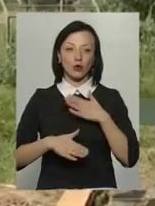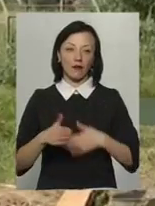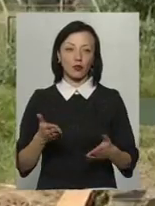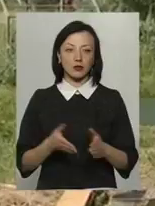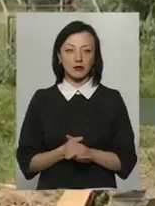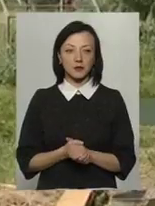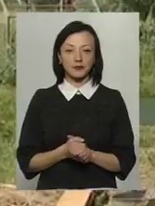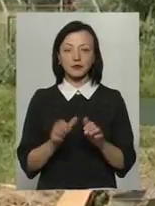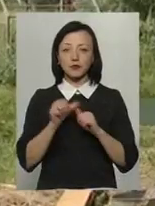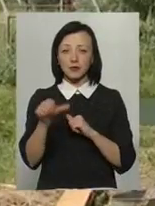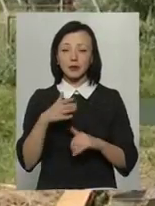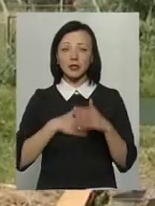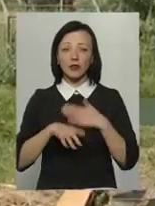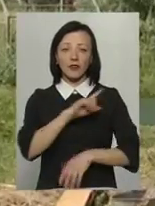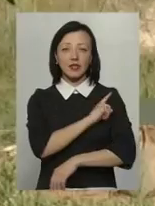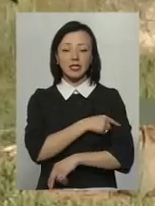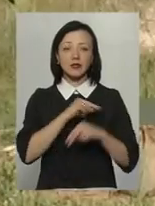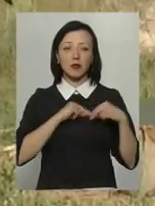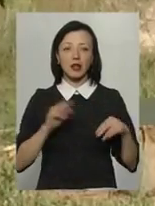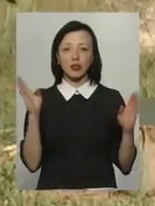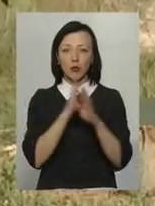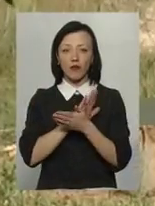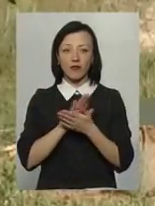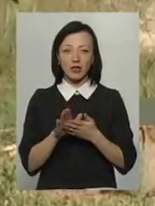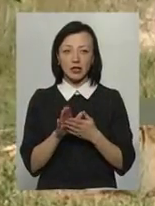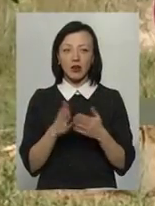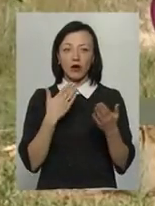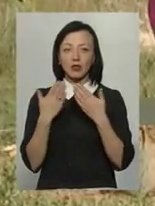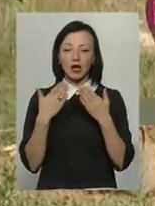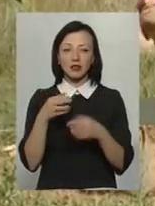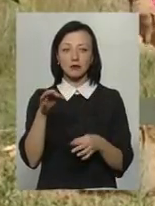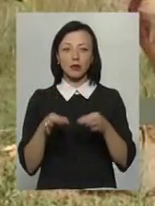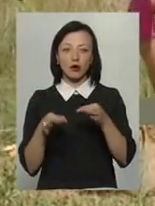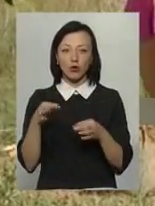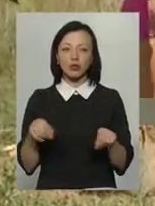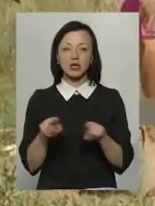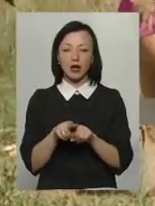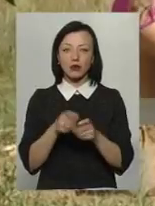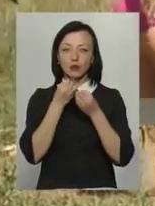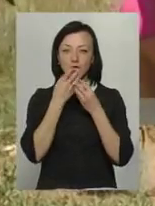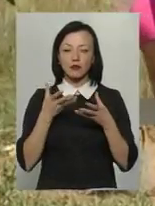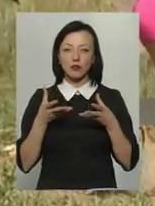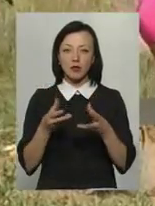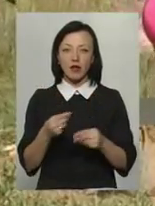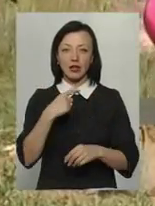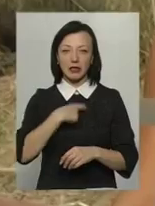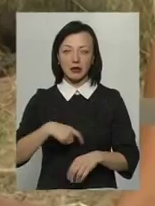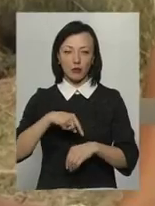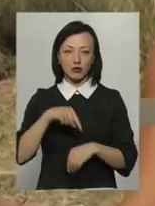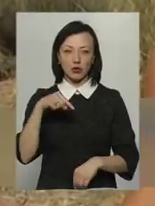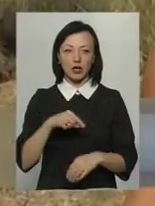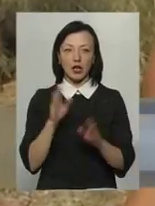Окрім задоволення, фізична праця на чистому повітрі, у тісному контакті з природою, також позитивно впливає на самопочуття.